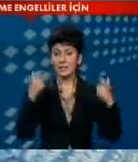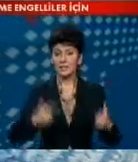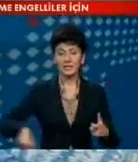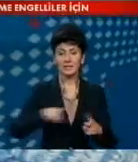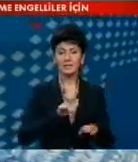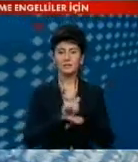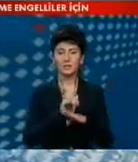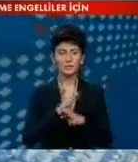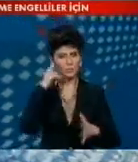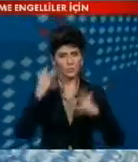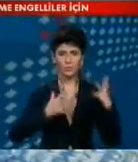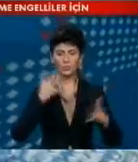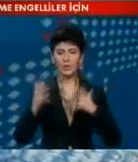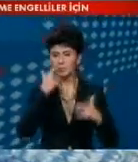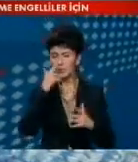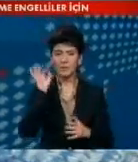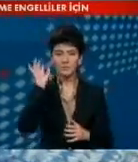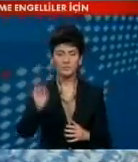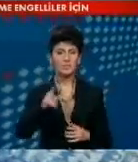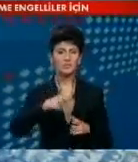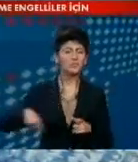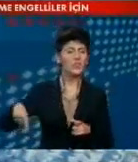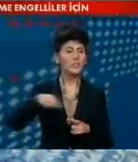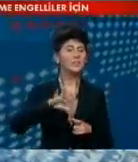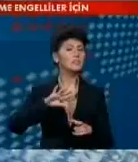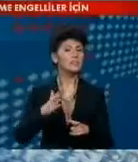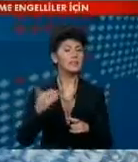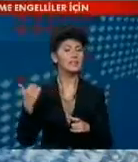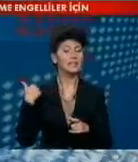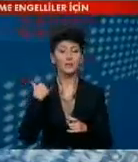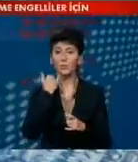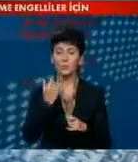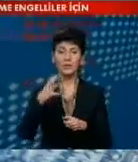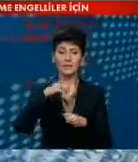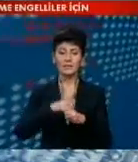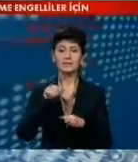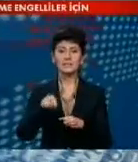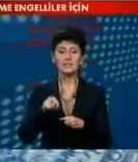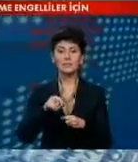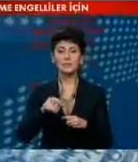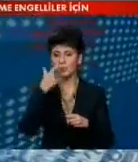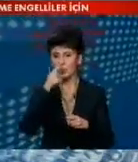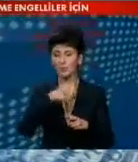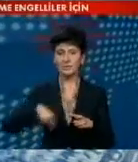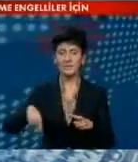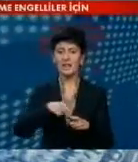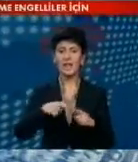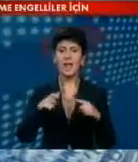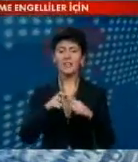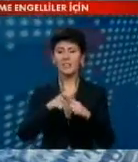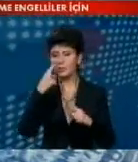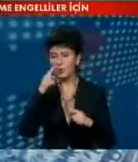yaşamından bunalıp köye yerleşmeye karar veren bir grup çevreci ve yeni konuklarını karşılayan köy sakinleri. Muğla'da çekilen